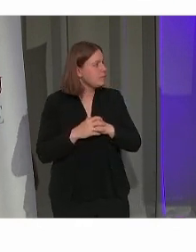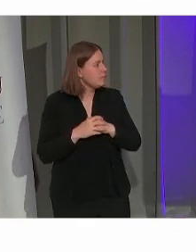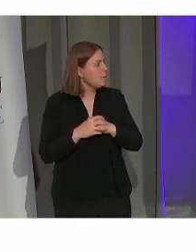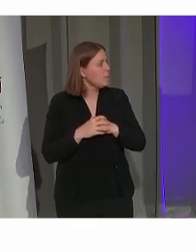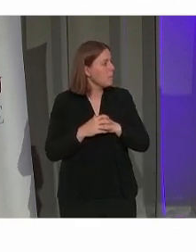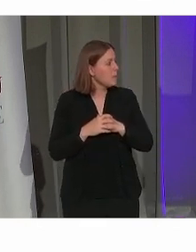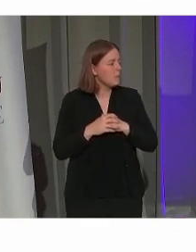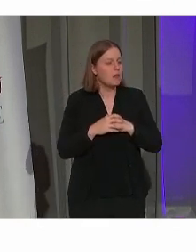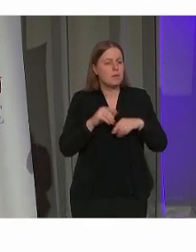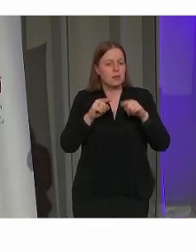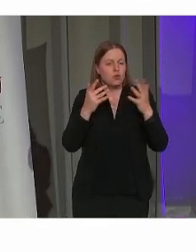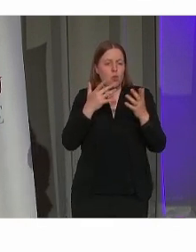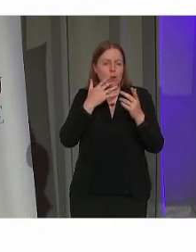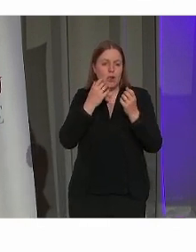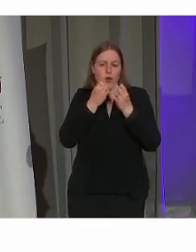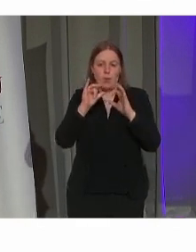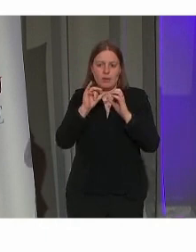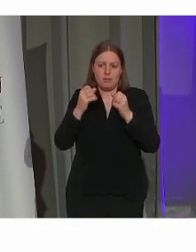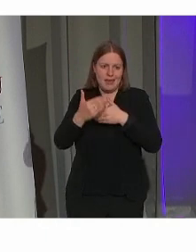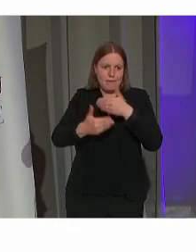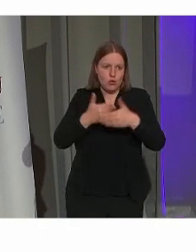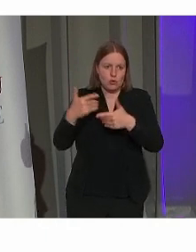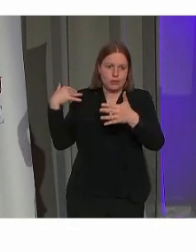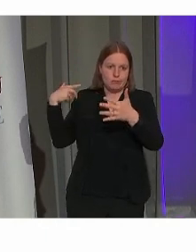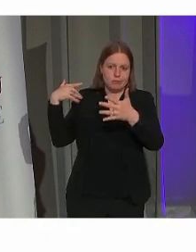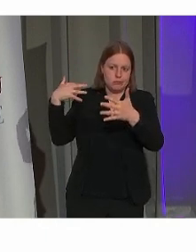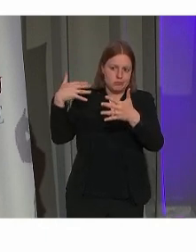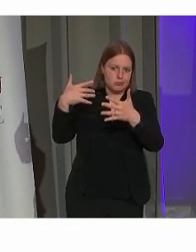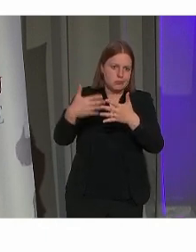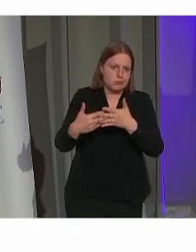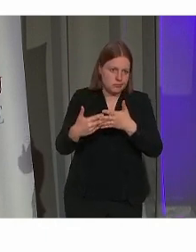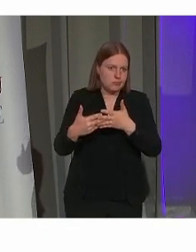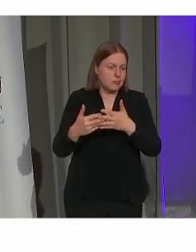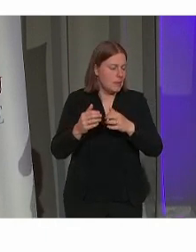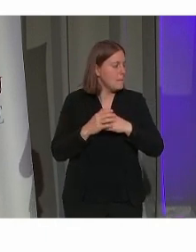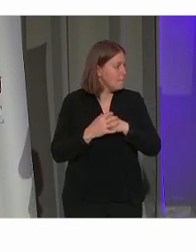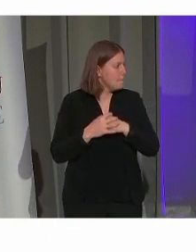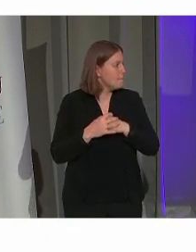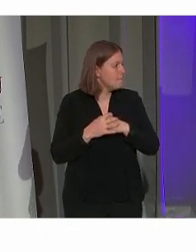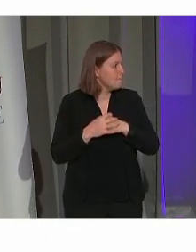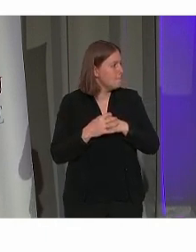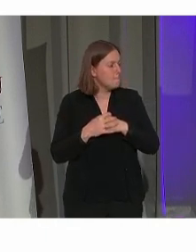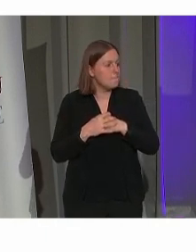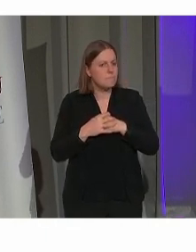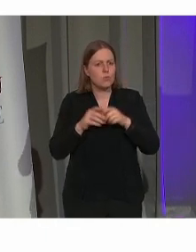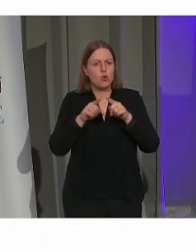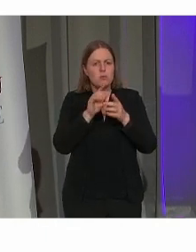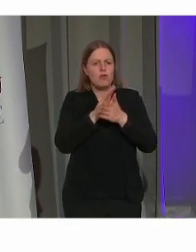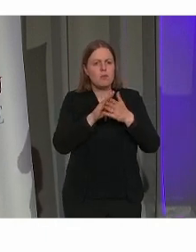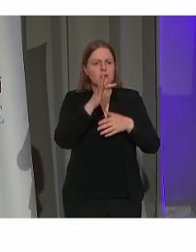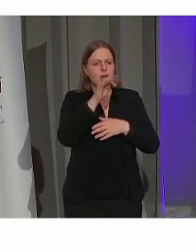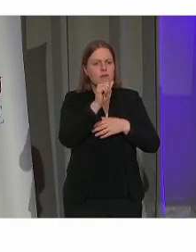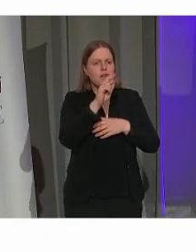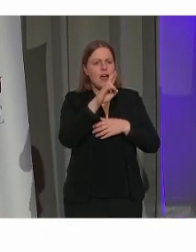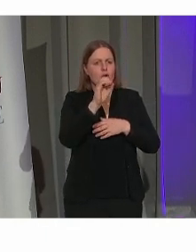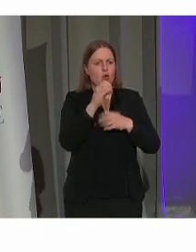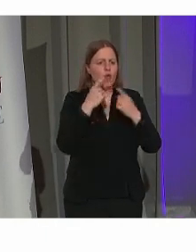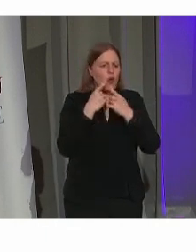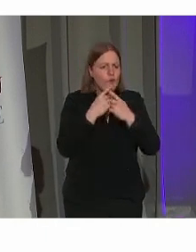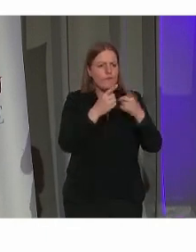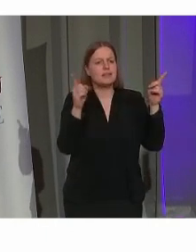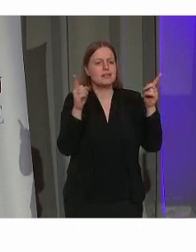een stukje de evolutie te maken en om een stukje duidelijk te maken wat dat geeft. Onder andere ook in de Faro-conventie, ga ik even voorbij gaan